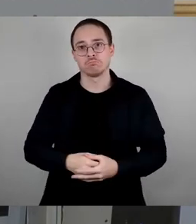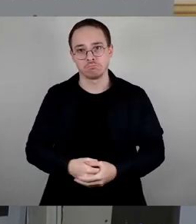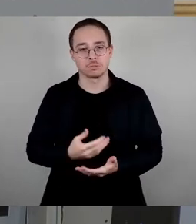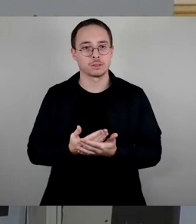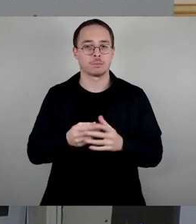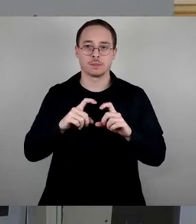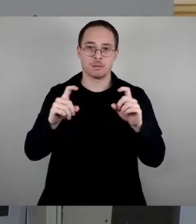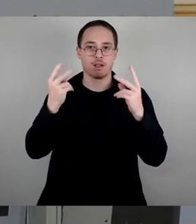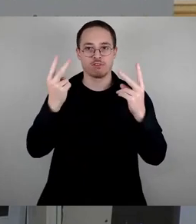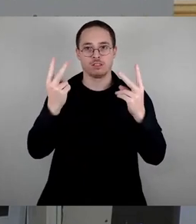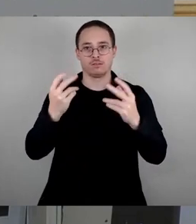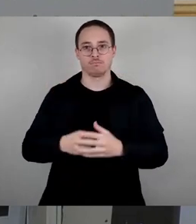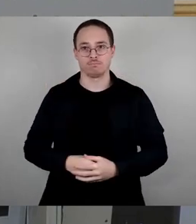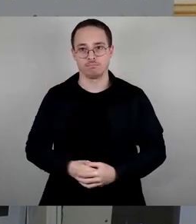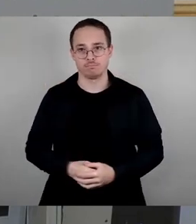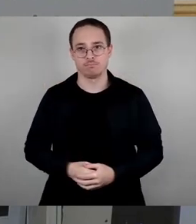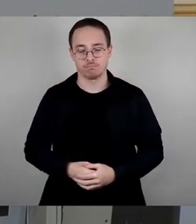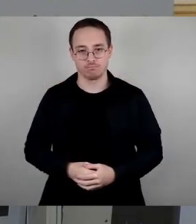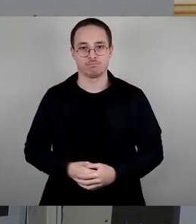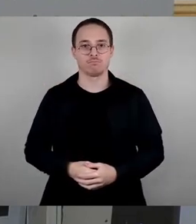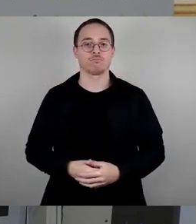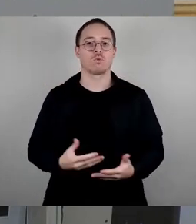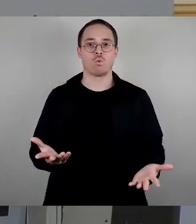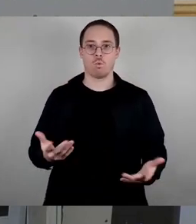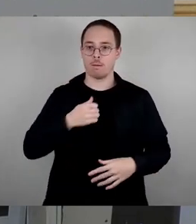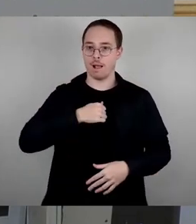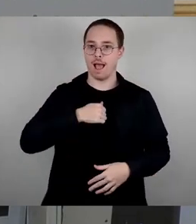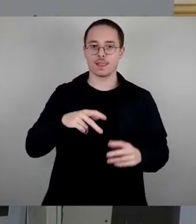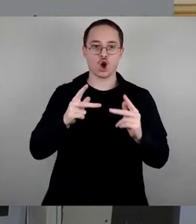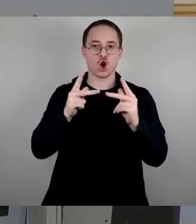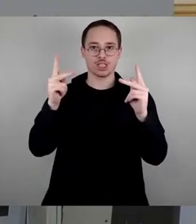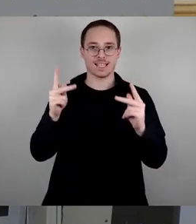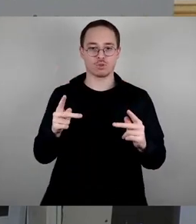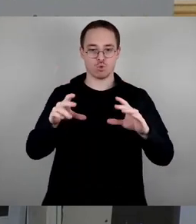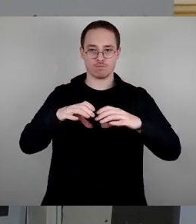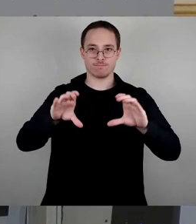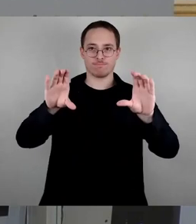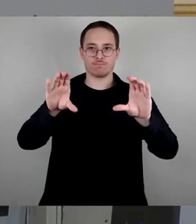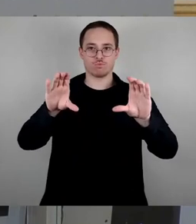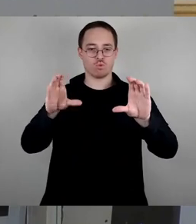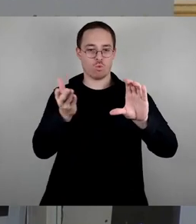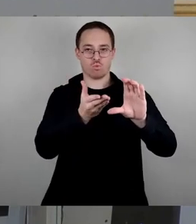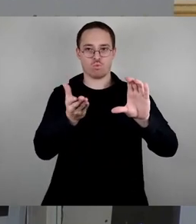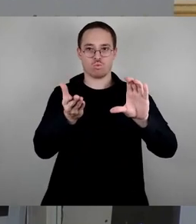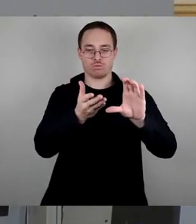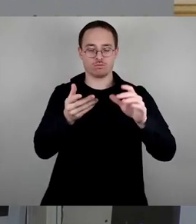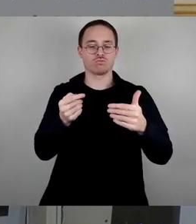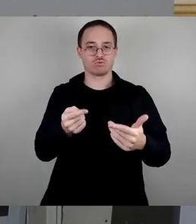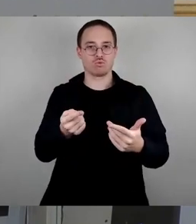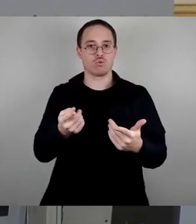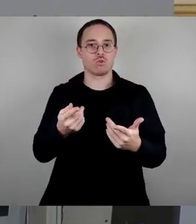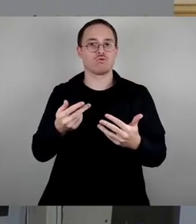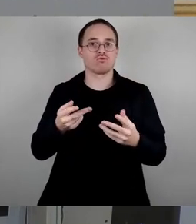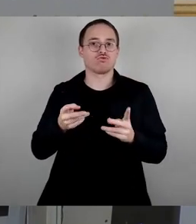Wir haben aktuell die Badkonzeption im Geschäftsgang in den Beratungen, in den Stadtbezugsbeiräten. Da sind auch beide